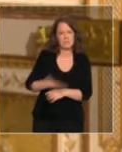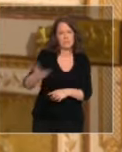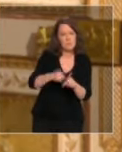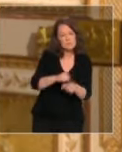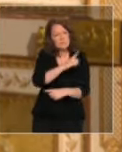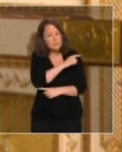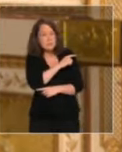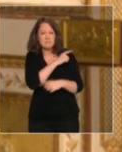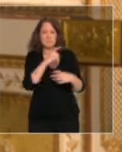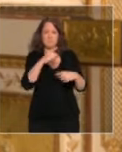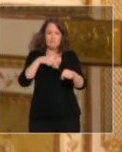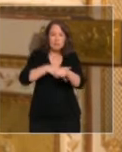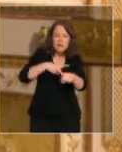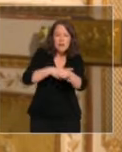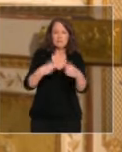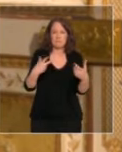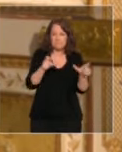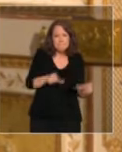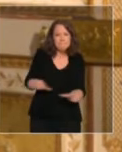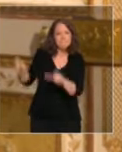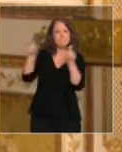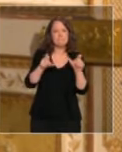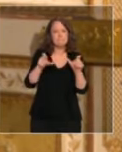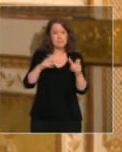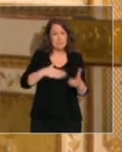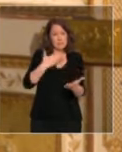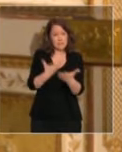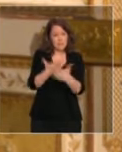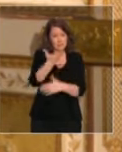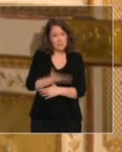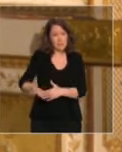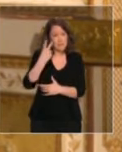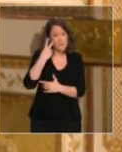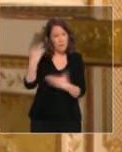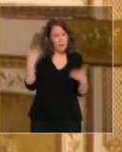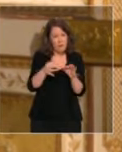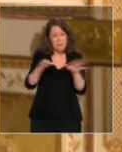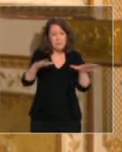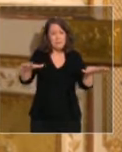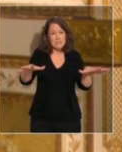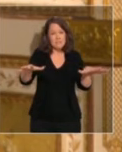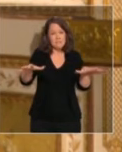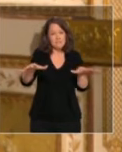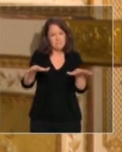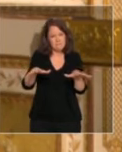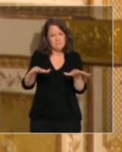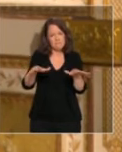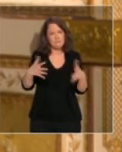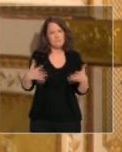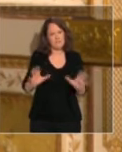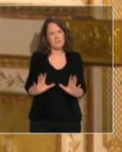vous avez fait que l'épidémie commence à marquer le pas. Les résultats sont là.